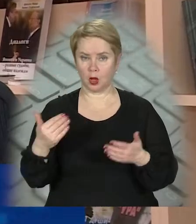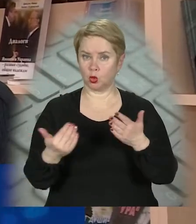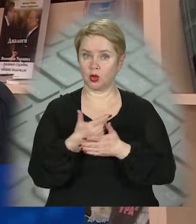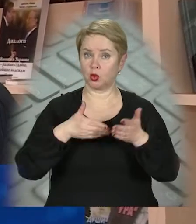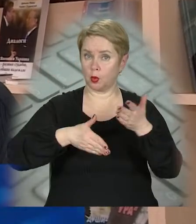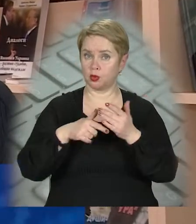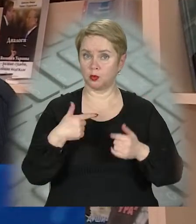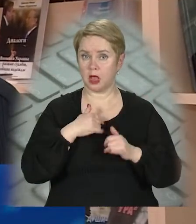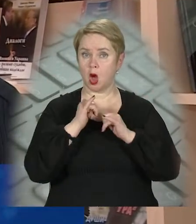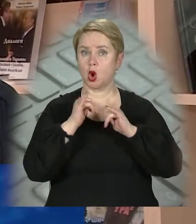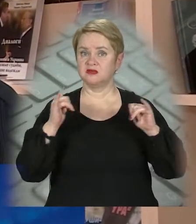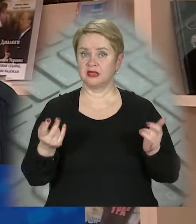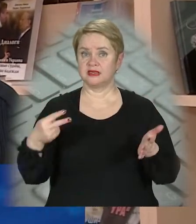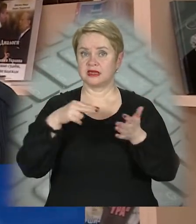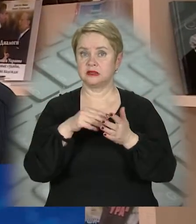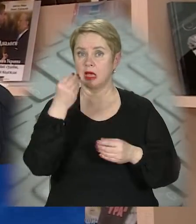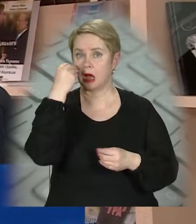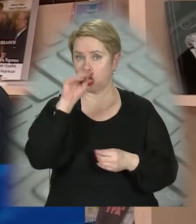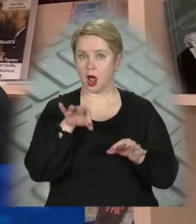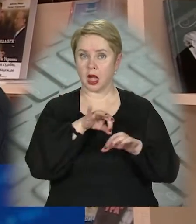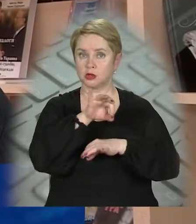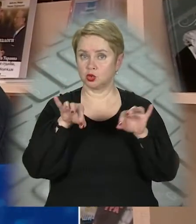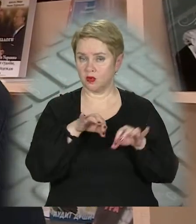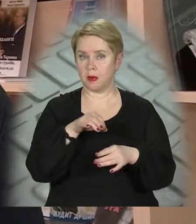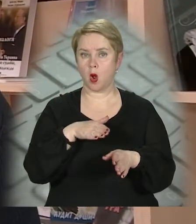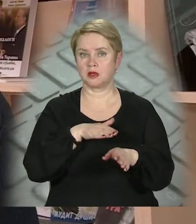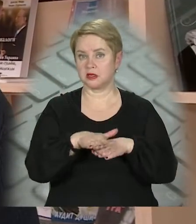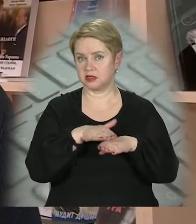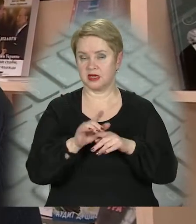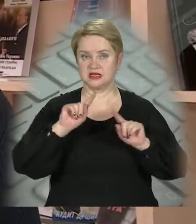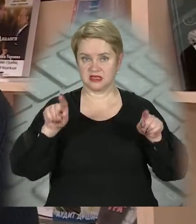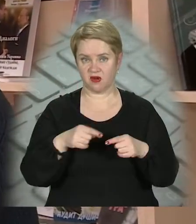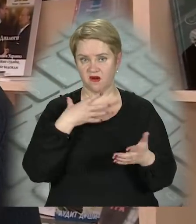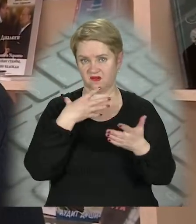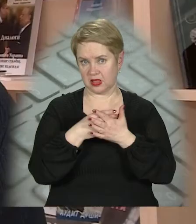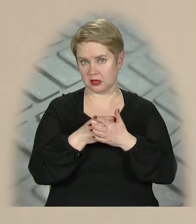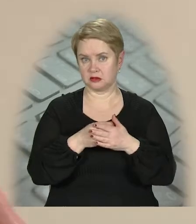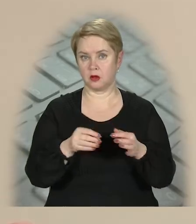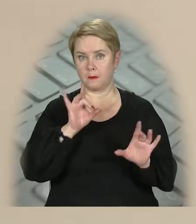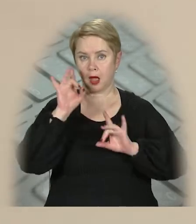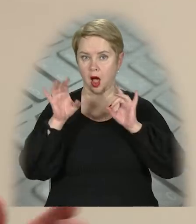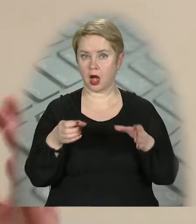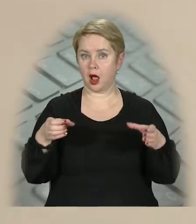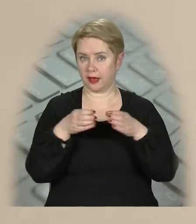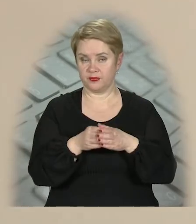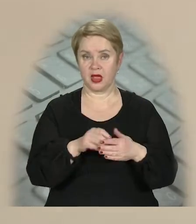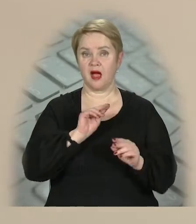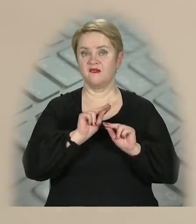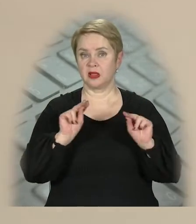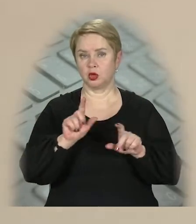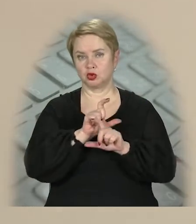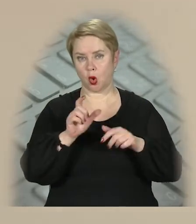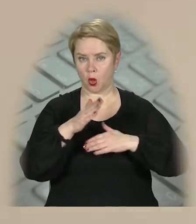які допоможуть мені розвиватися, стати кращим, реалізовувати проєкти і в майбутньому створити власну піар-агенцію. Викладачі школи